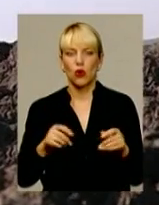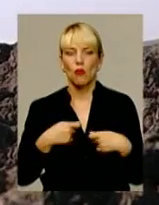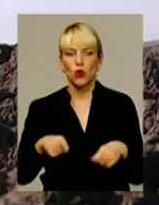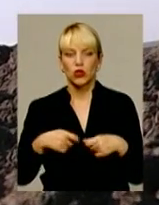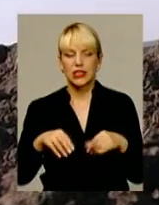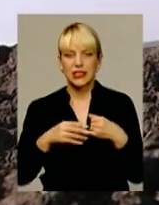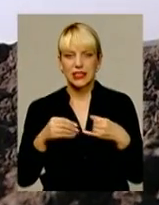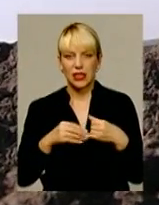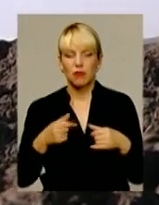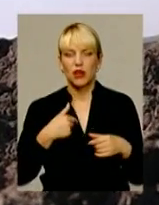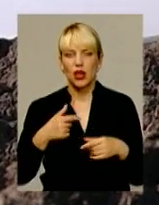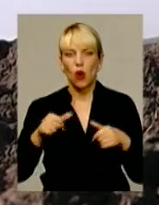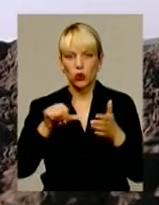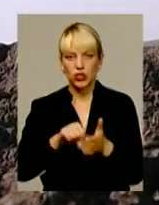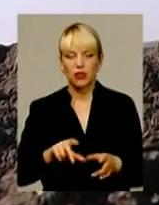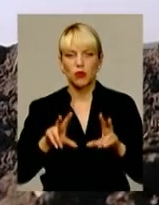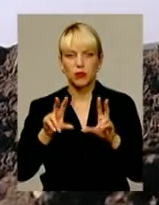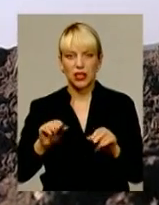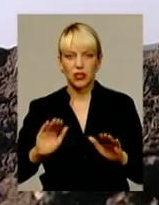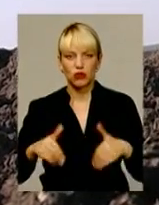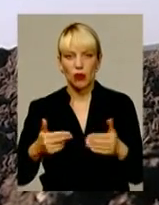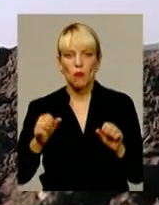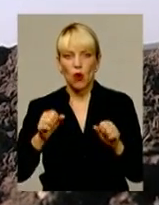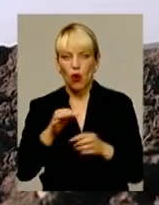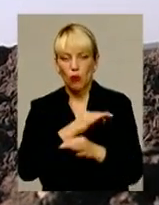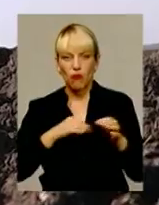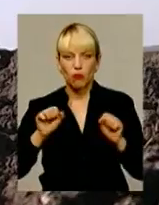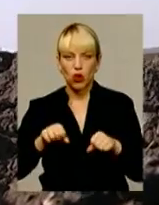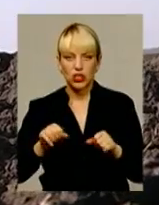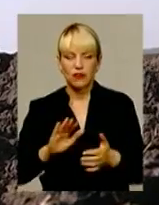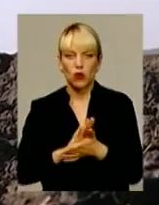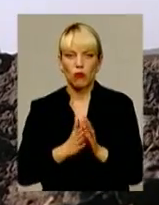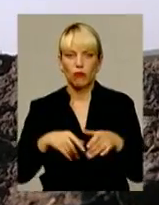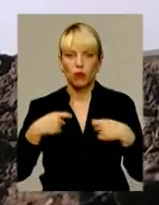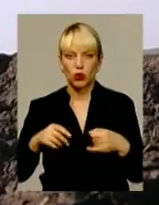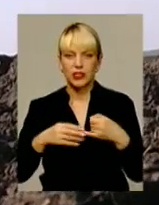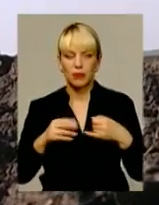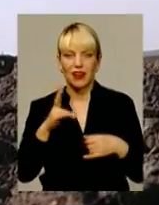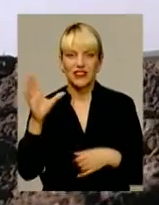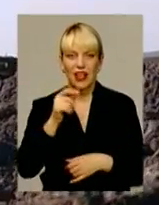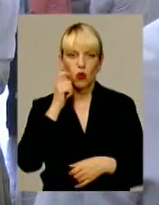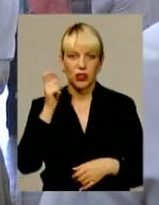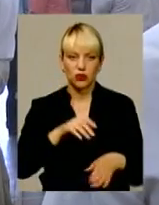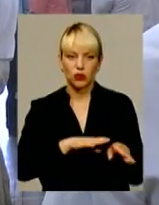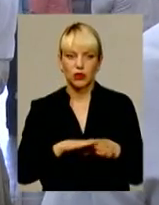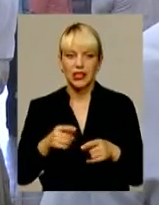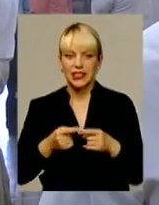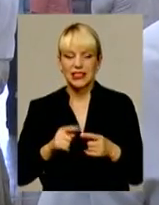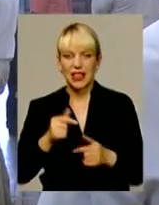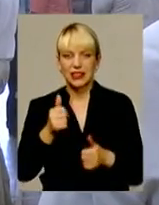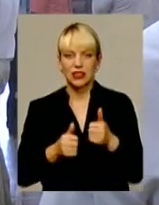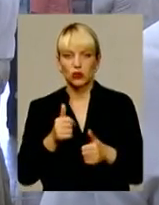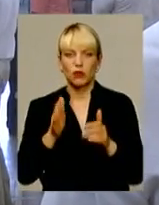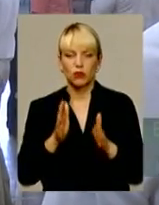Учасники форуму пообіцяли ініціювати обговорення можливості та умов продажу землі на всеукраїнському рівні. Ця дискусія буде